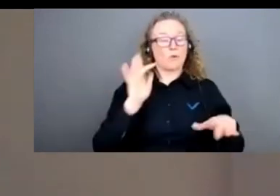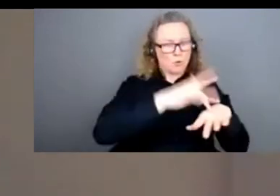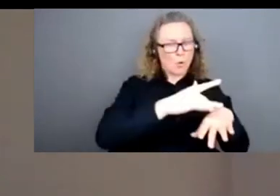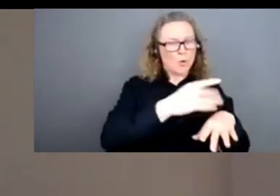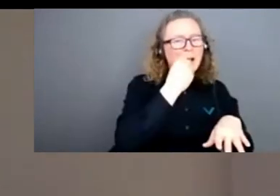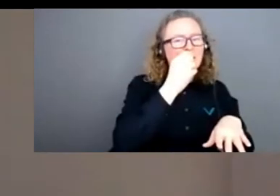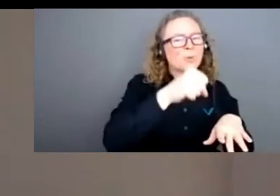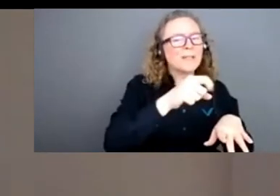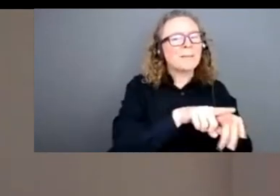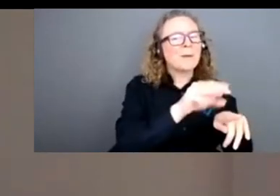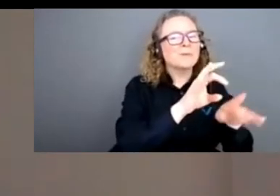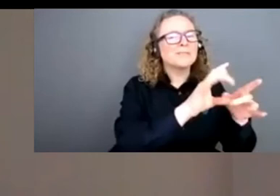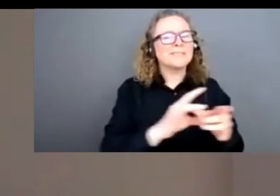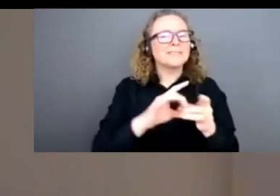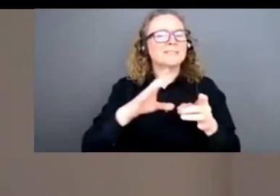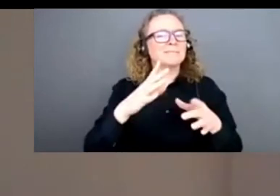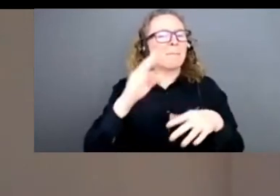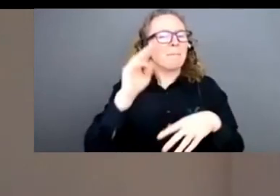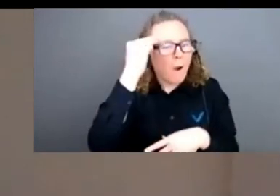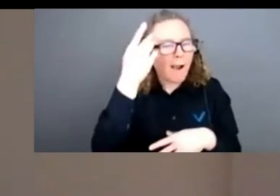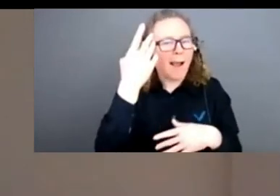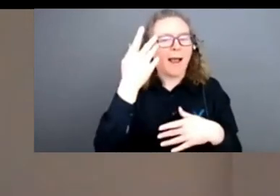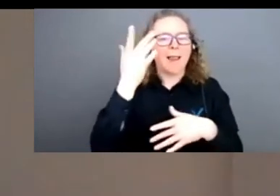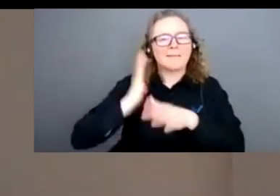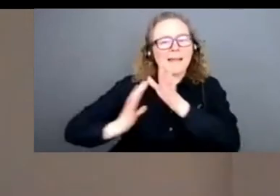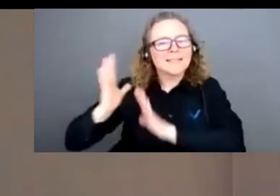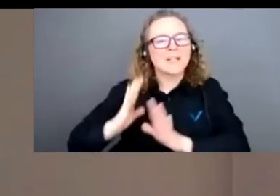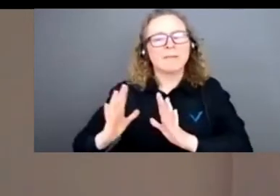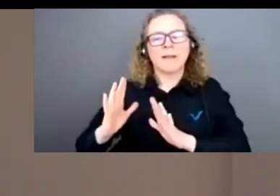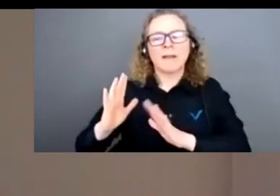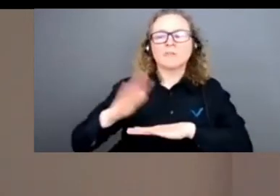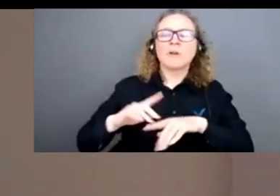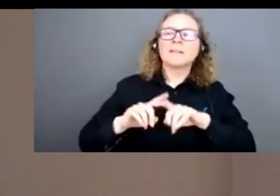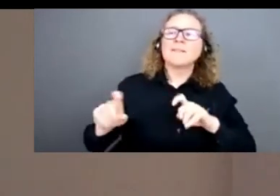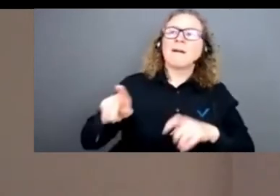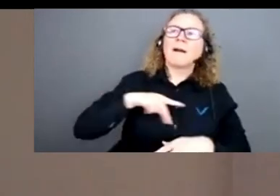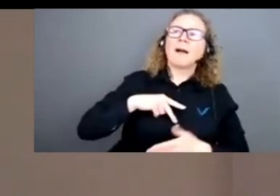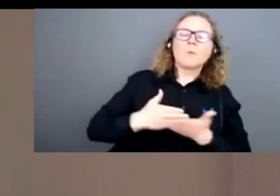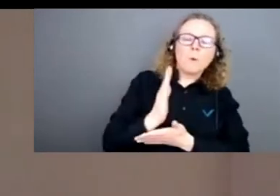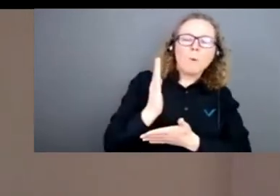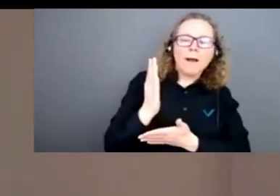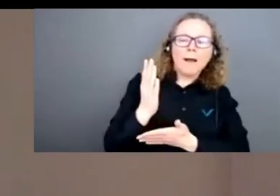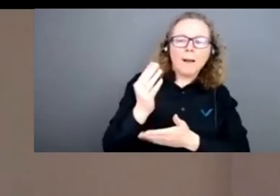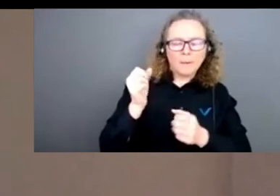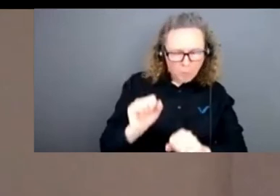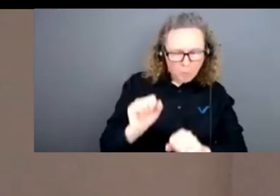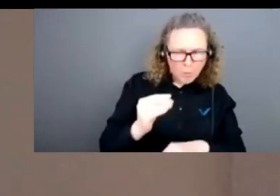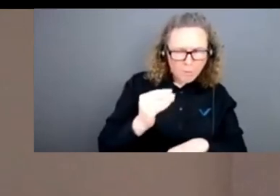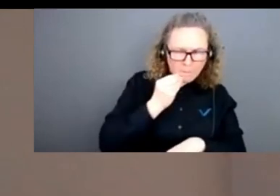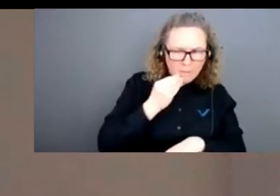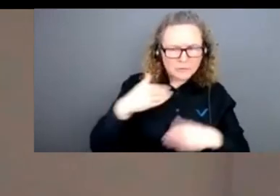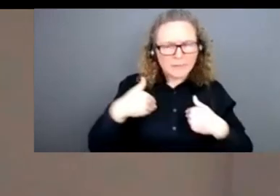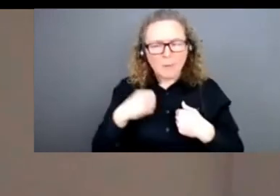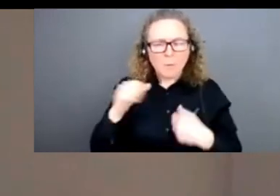morales, traditionnelles, concernant nos droits ou non de tuer et de manger les animaux.